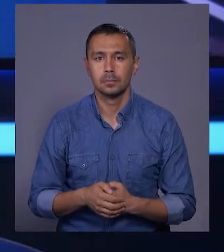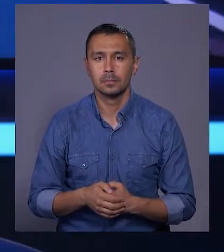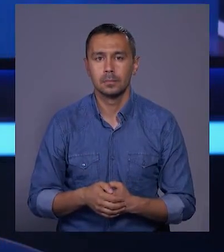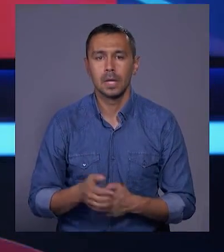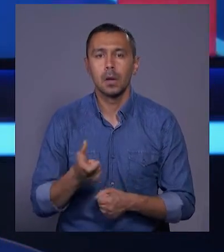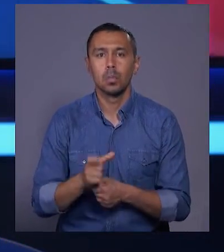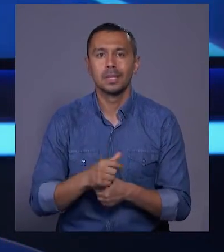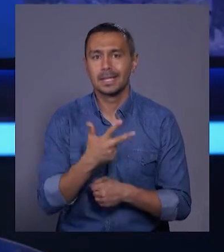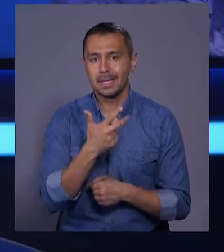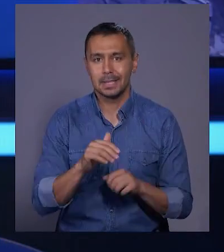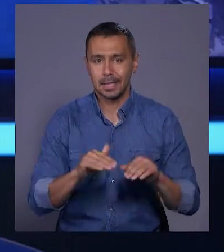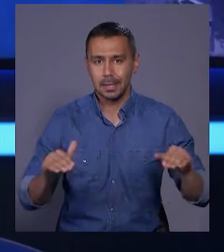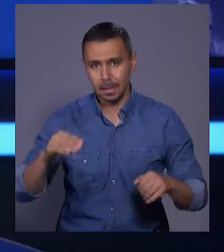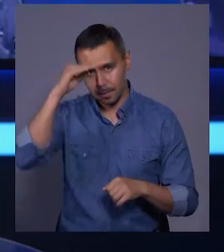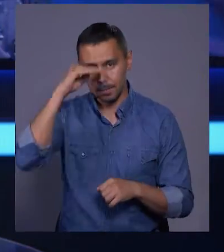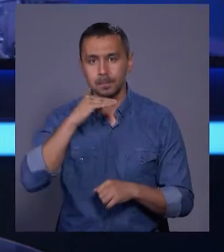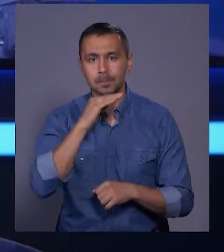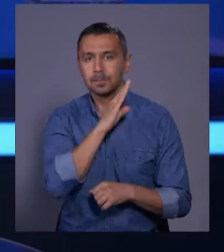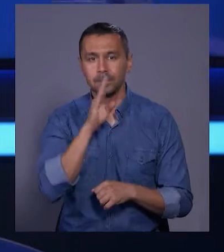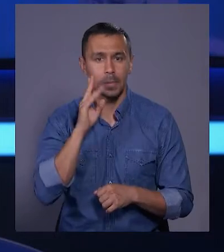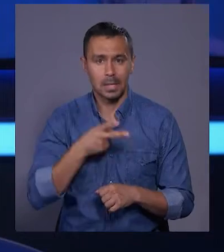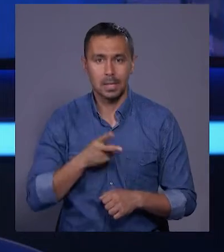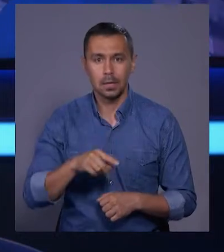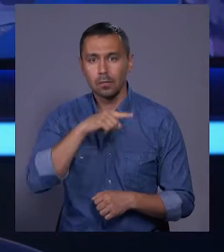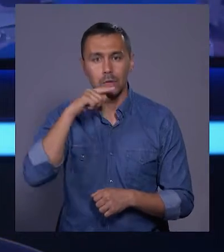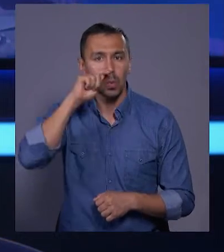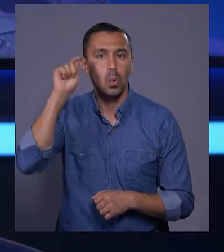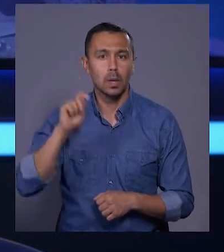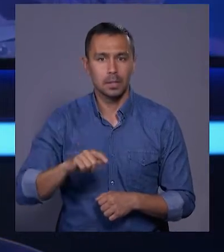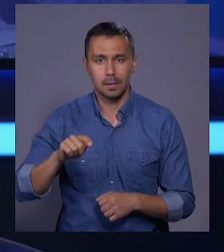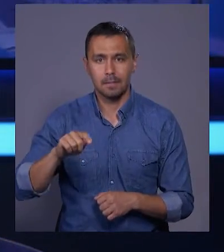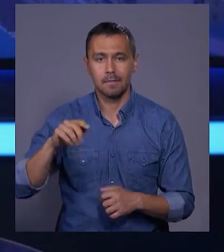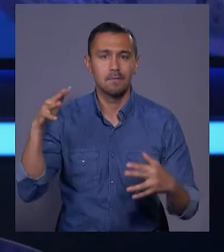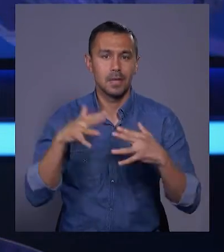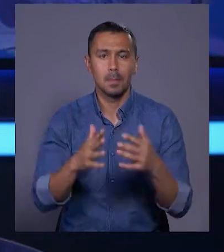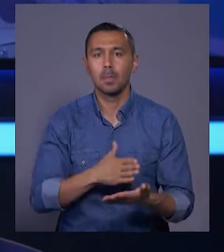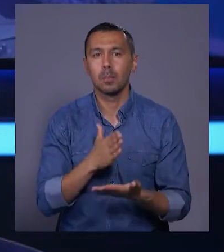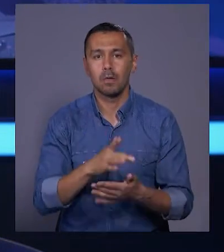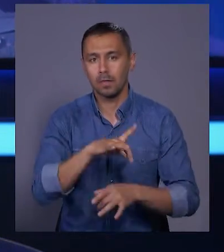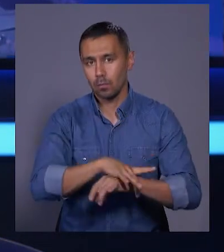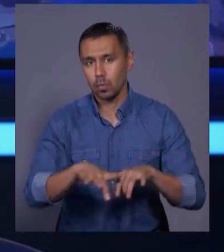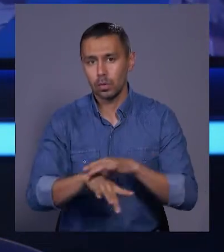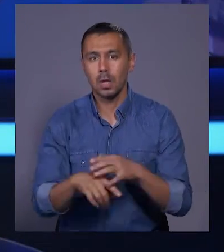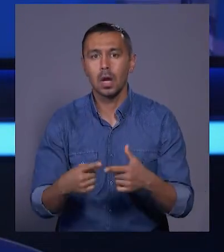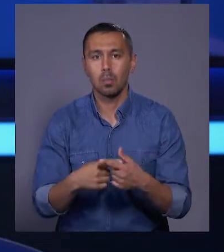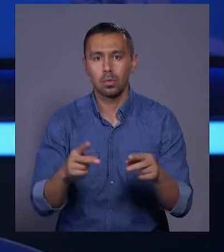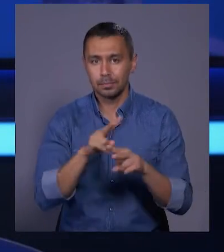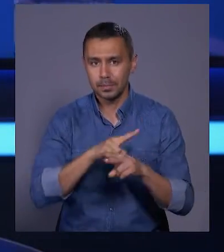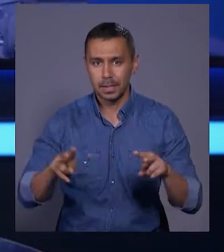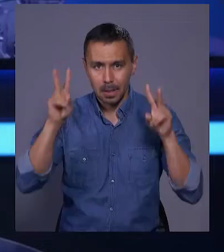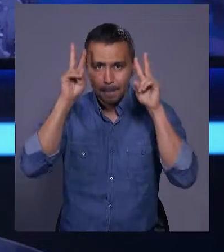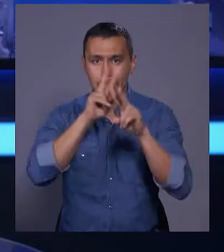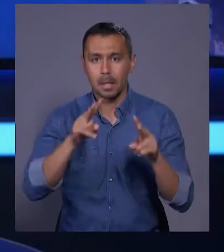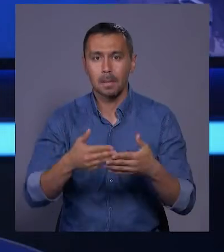Понад три сотні дітей, батьки яких загинули у російсько-українській війні, перебувають у полоні чи зникли безвісти,